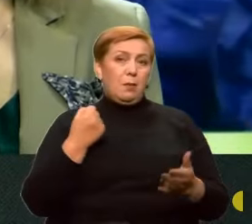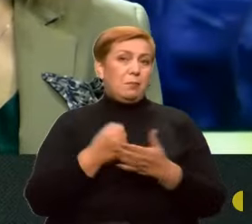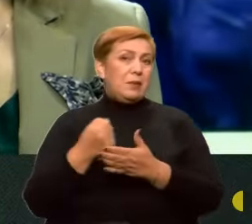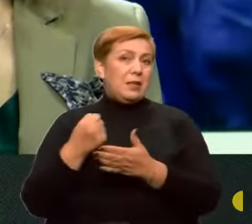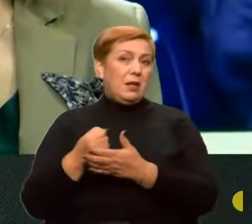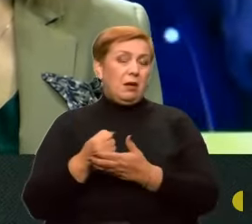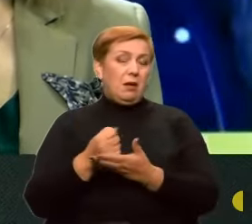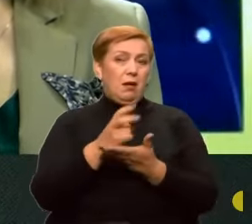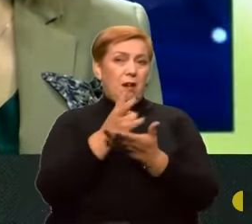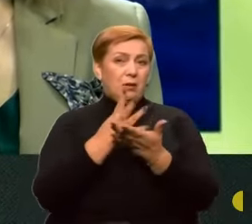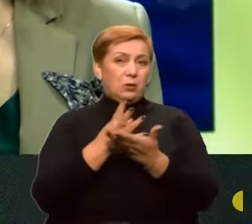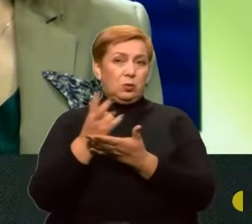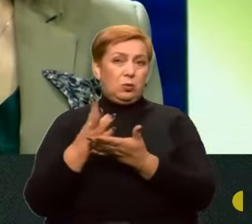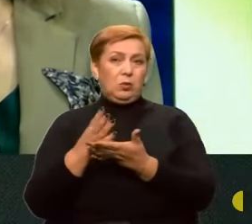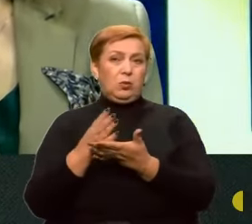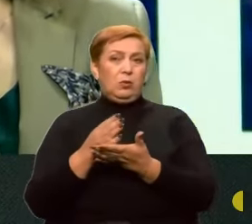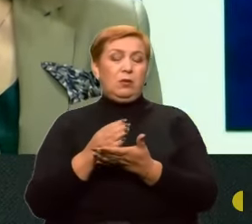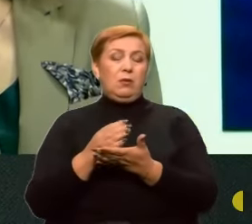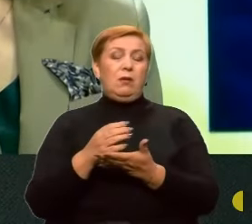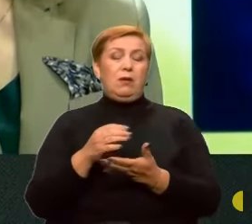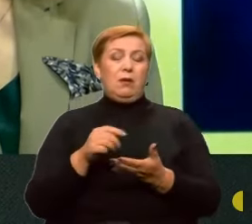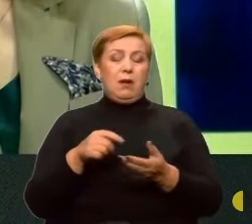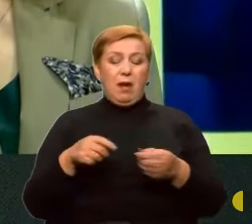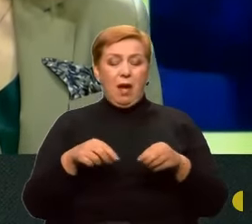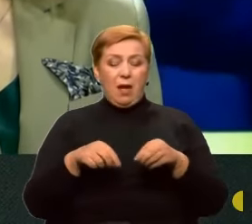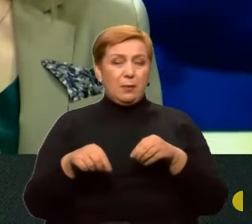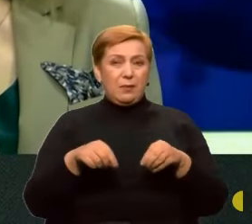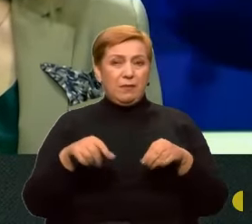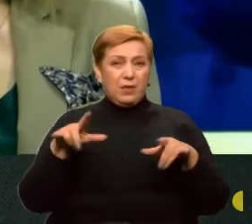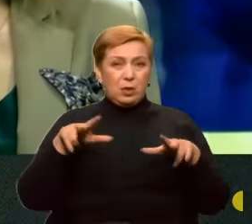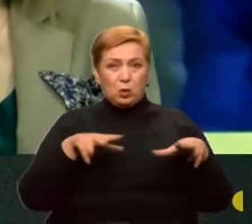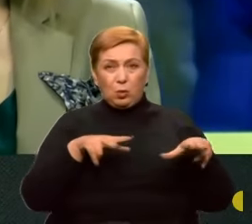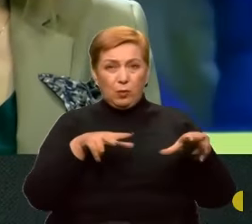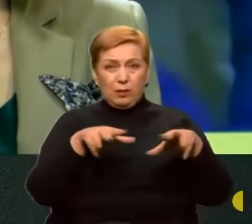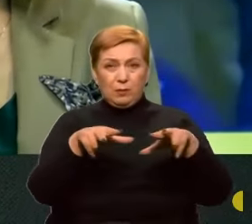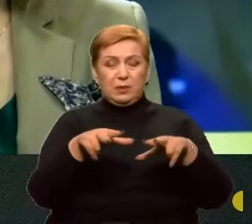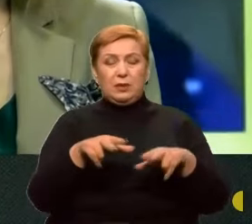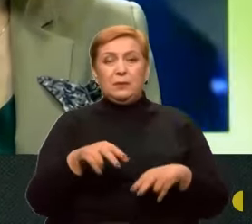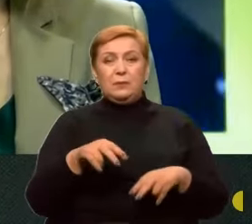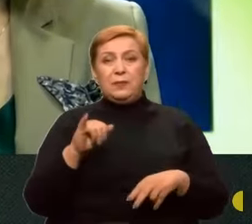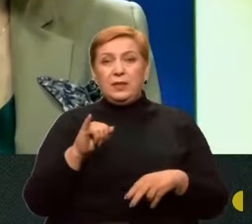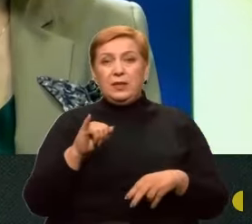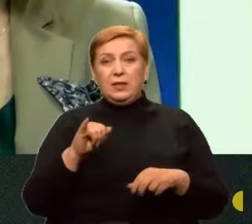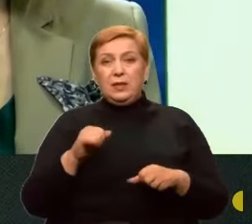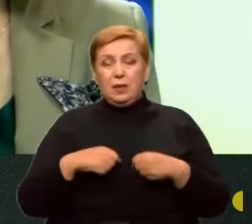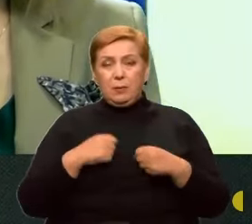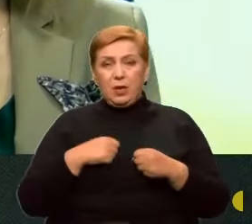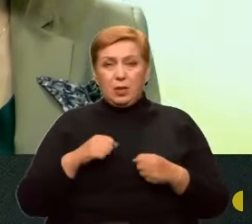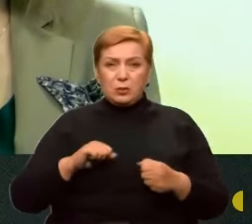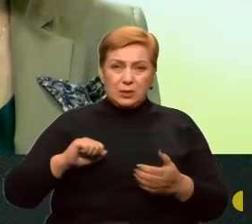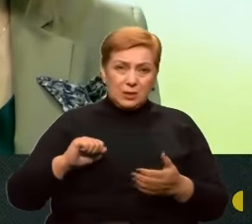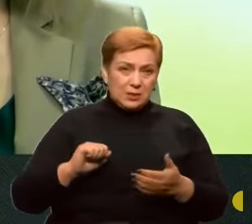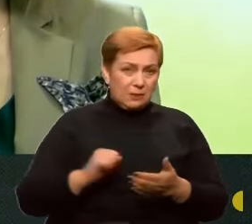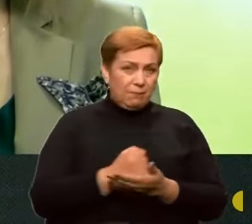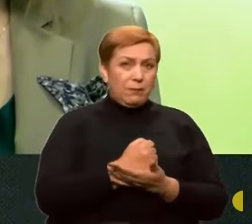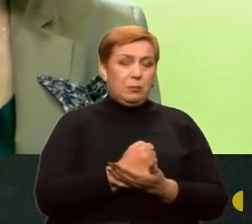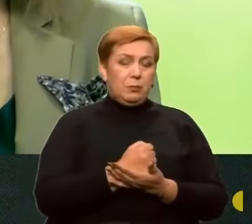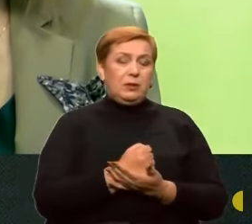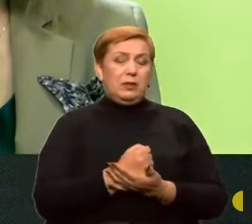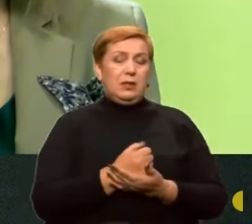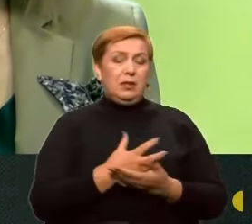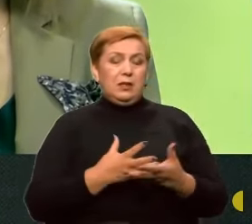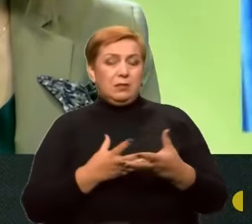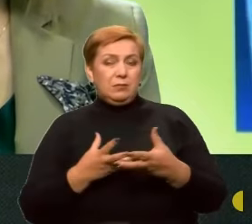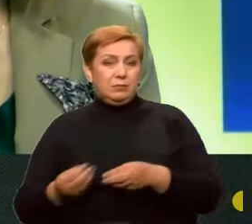намагається вибити наших хлопців з тих позицій, які вони займають під час боїв і видавлювання росіян з тих чи інших